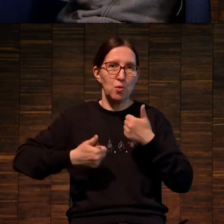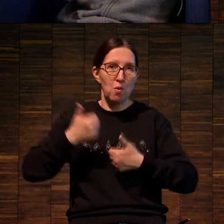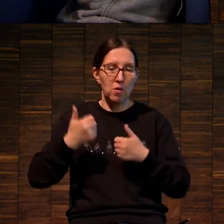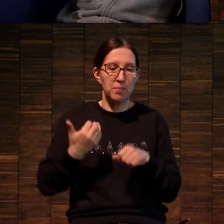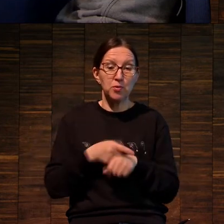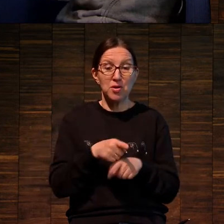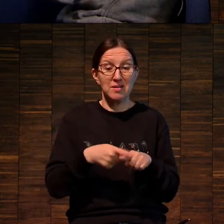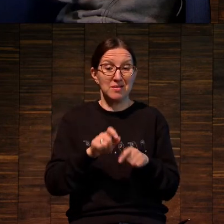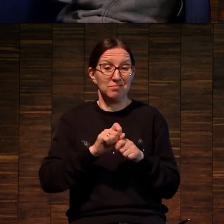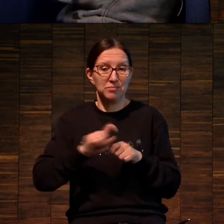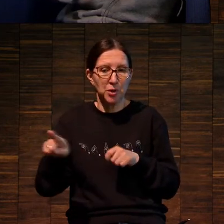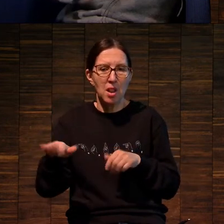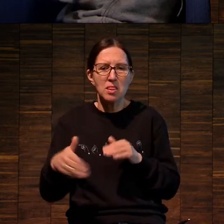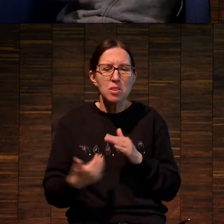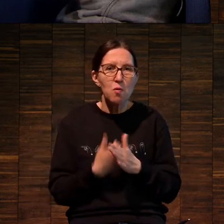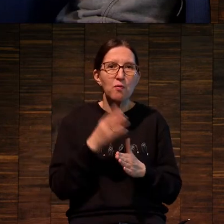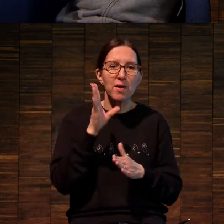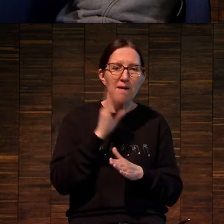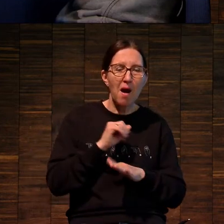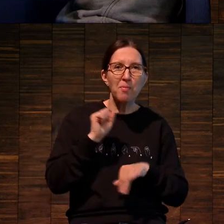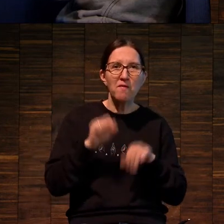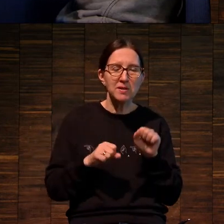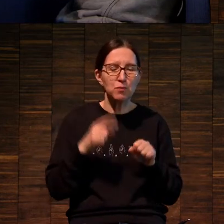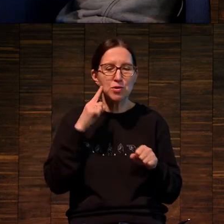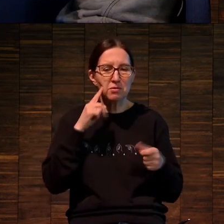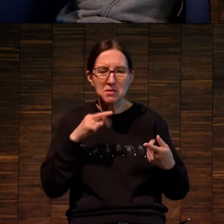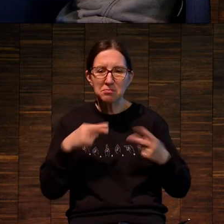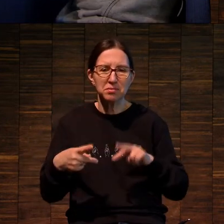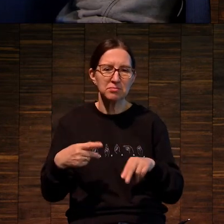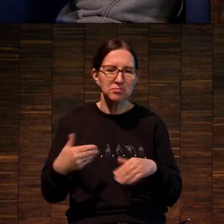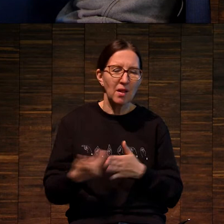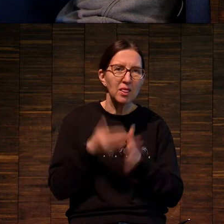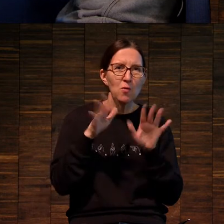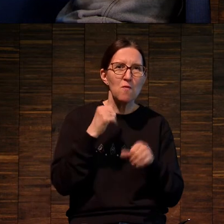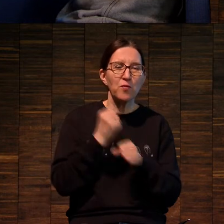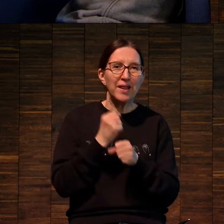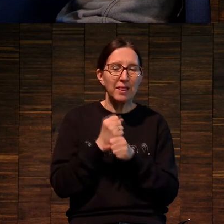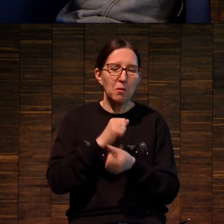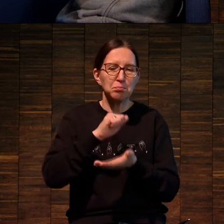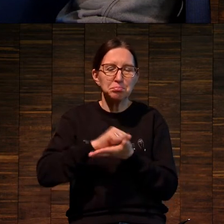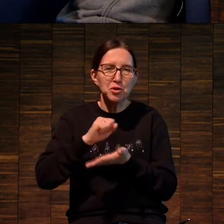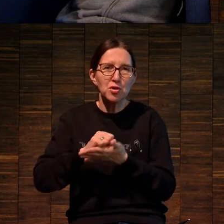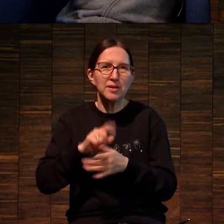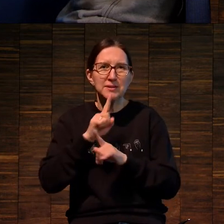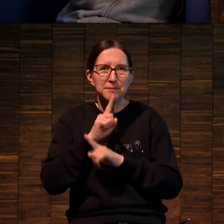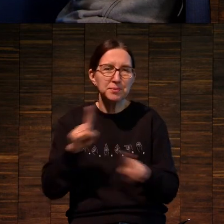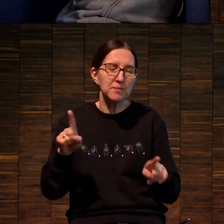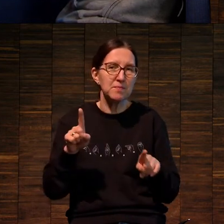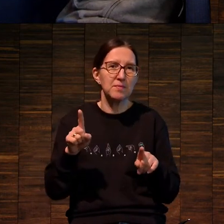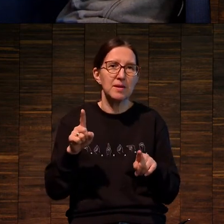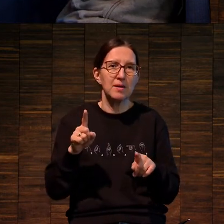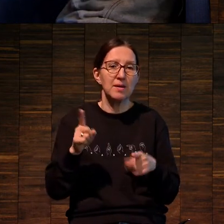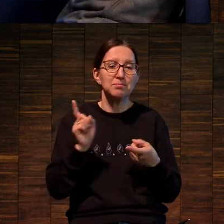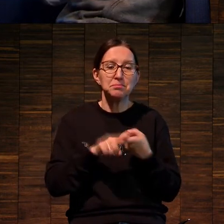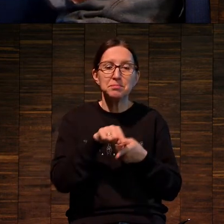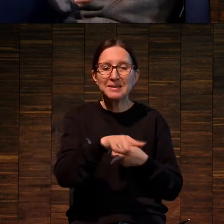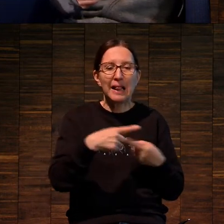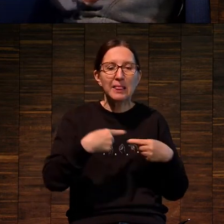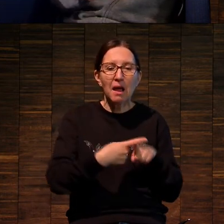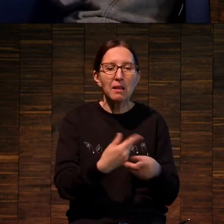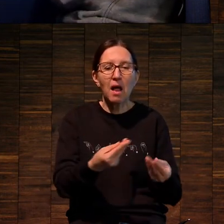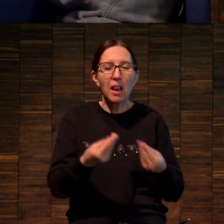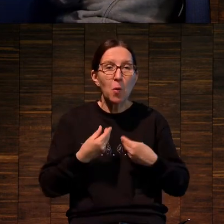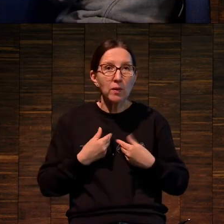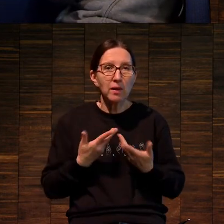воздух возможности интерпретации печати от технологии,